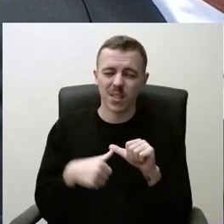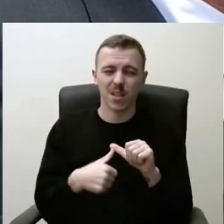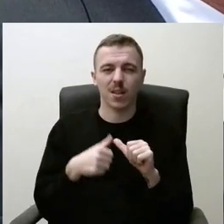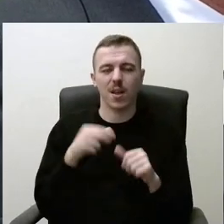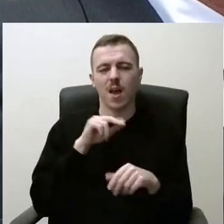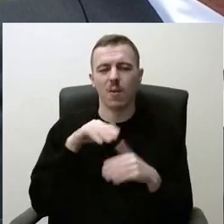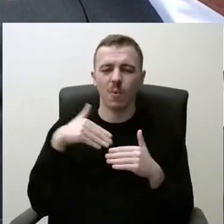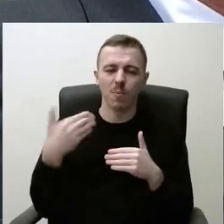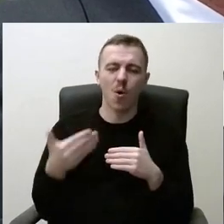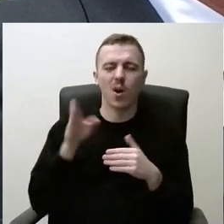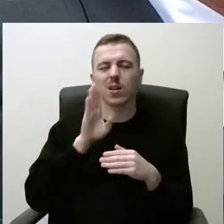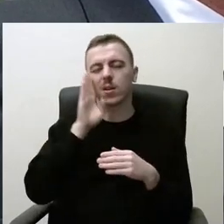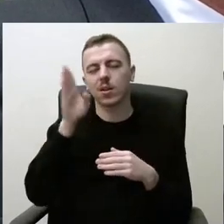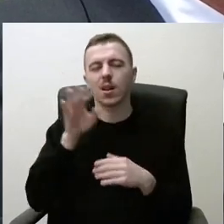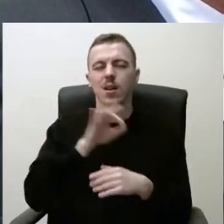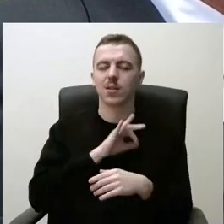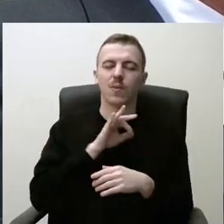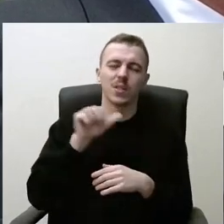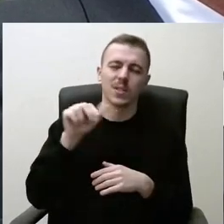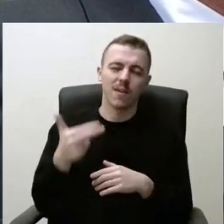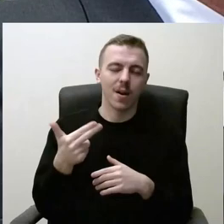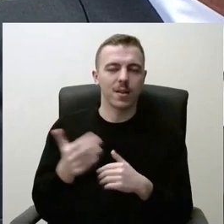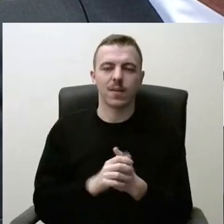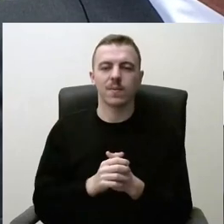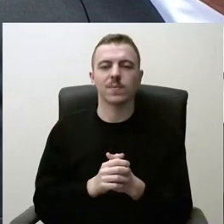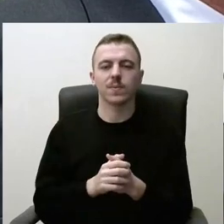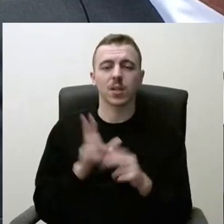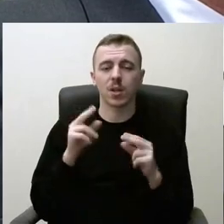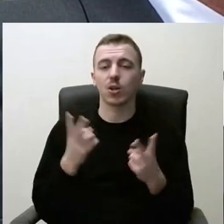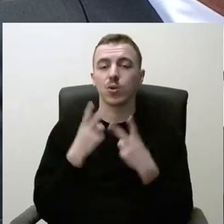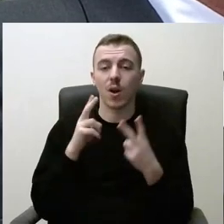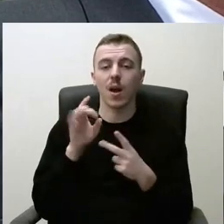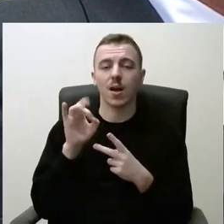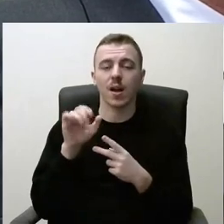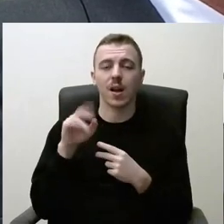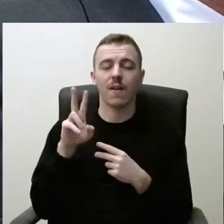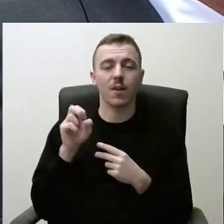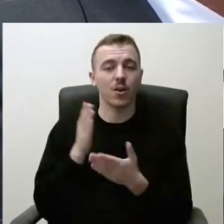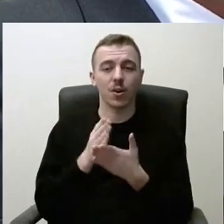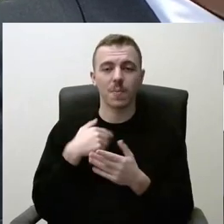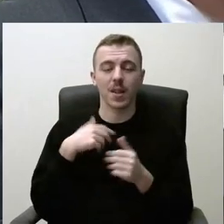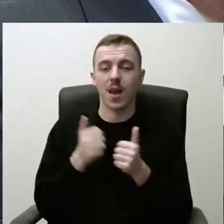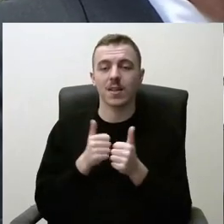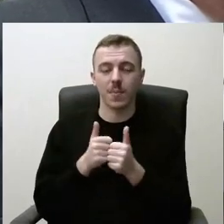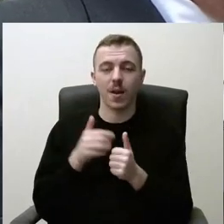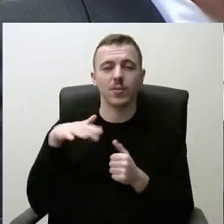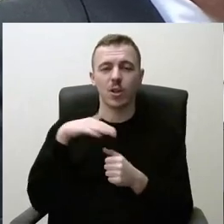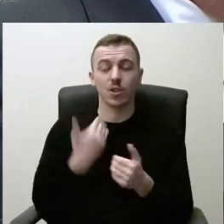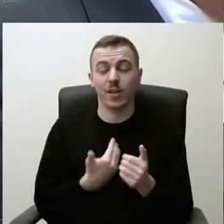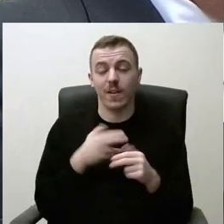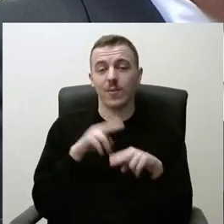darbo, ar ryte, ar savaitgaliais. Tikrai džiaugiuosi tas, kas yra garliavoje. Man artimiausia čia yra, nes čia gyvenu.